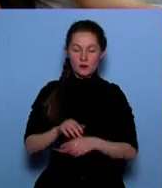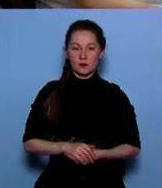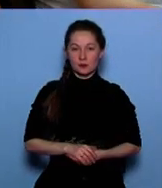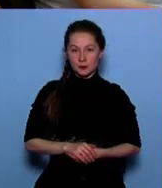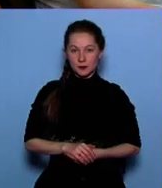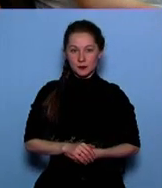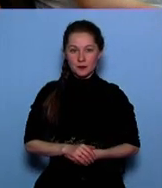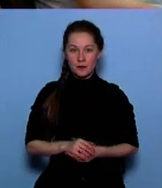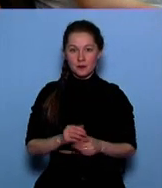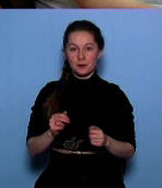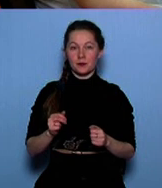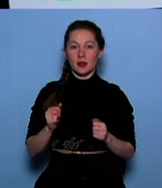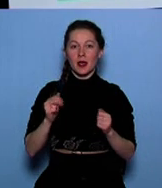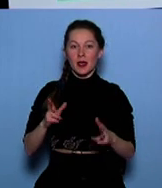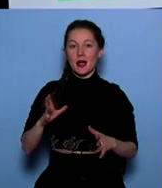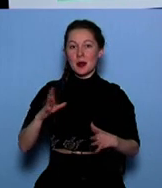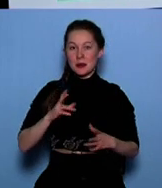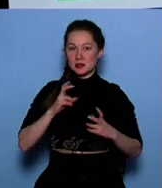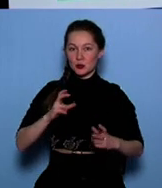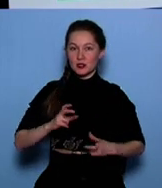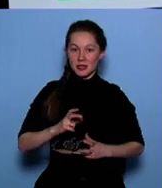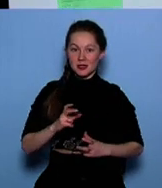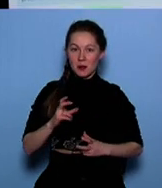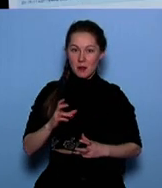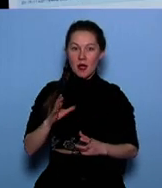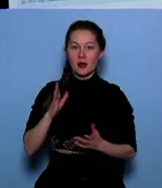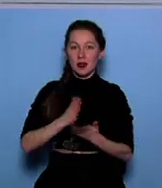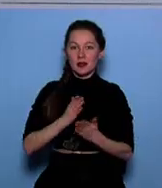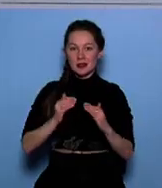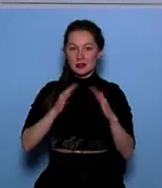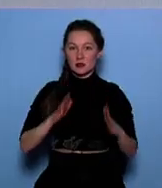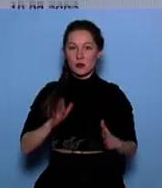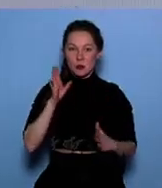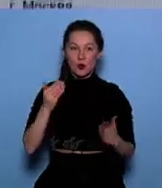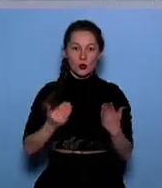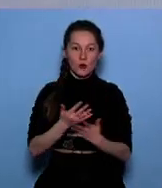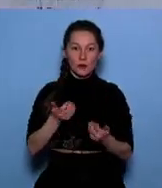Как стать студентом, не выходя из дома? Вузы республики готовы принимать документы по-новому.